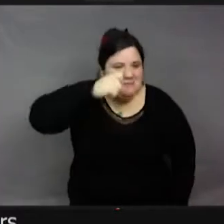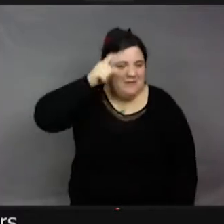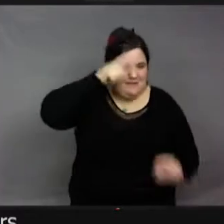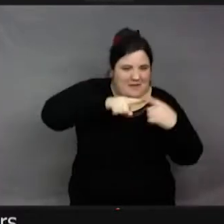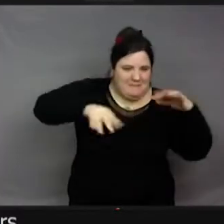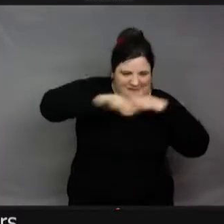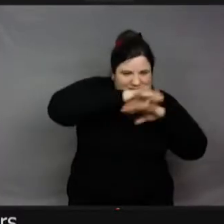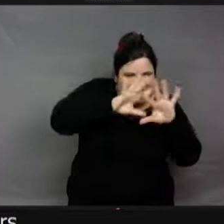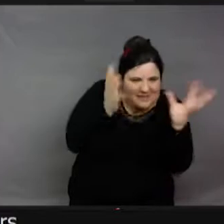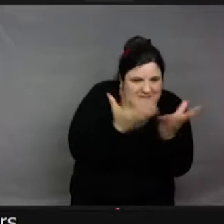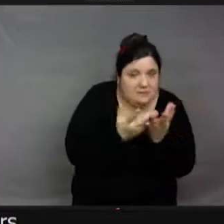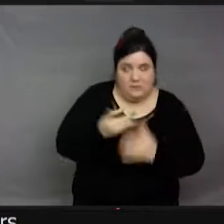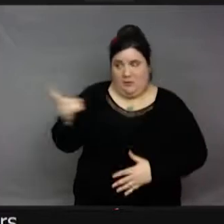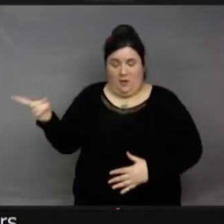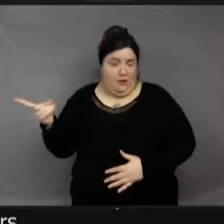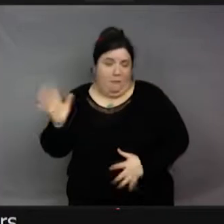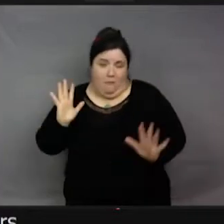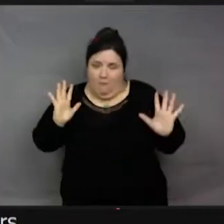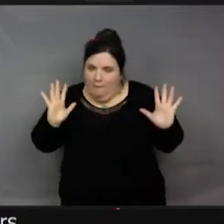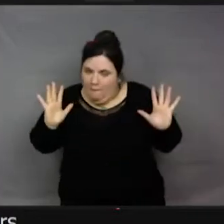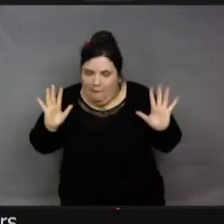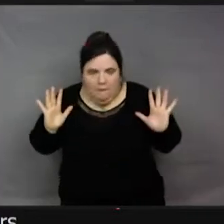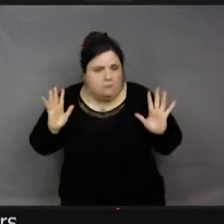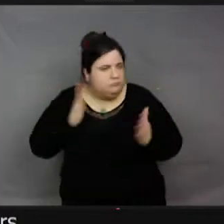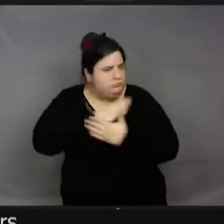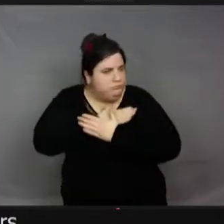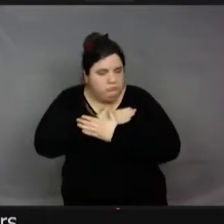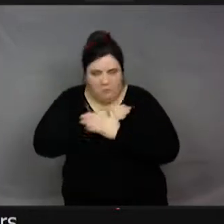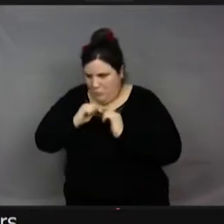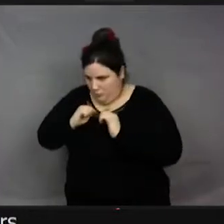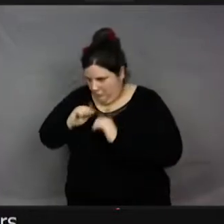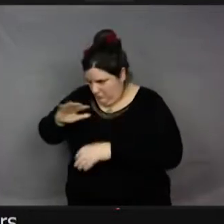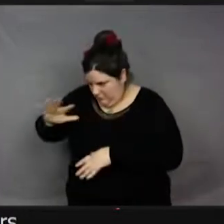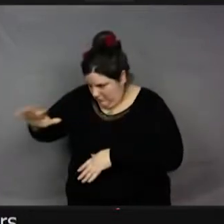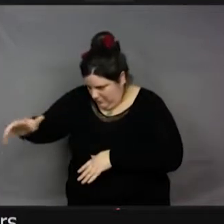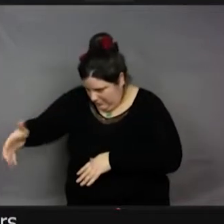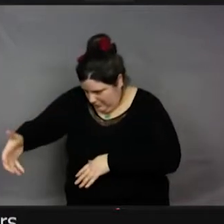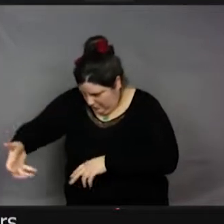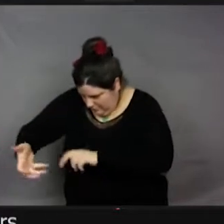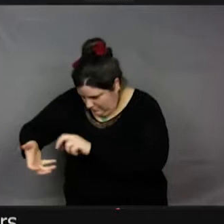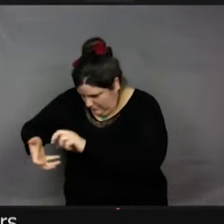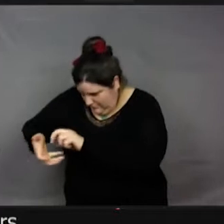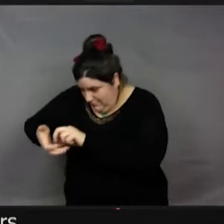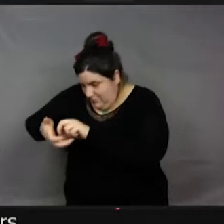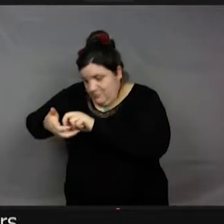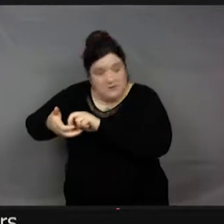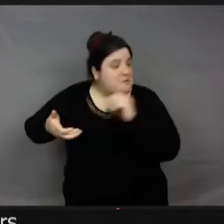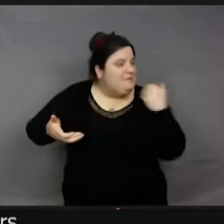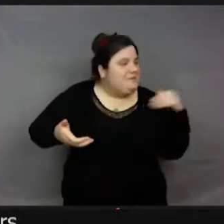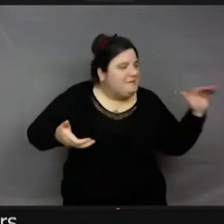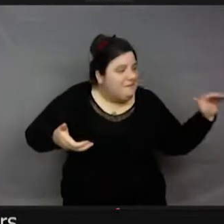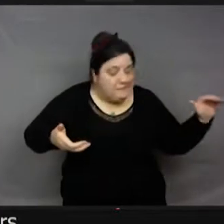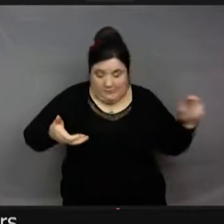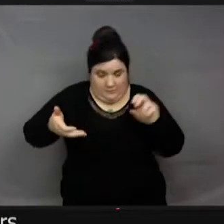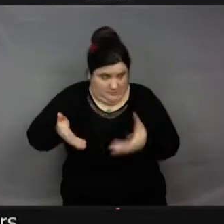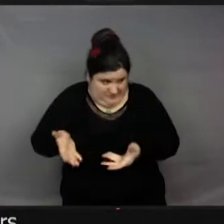en plus, elle est très docile. Cette mouche, on arrive à la prendre délicatement dans la main. Et j'ai toujours essayé de la mettre dans la main de quelqu'un d'autre. Personne